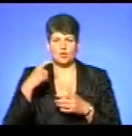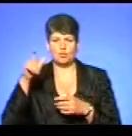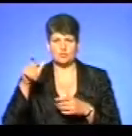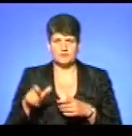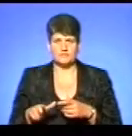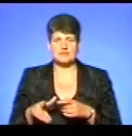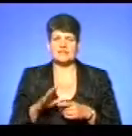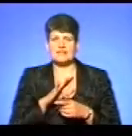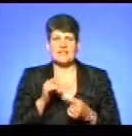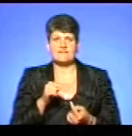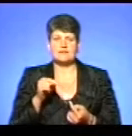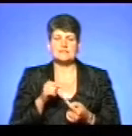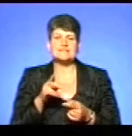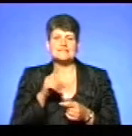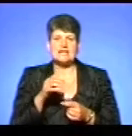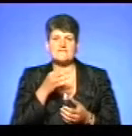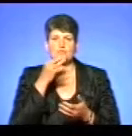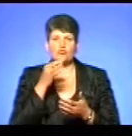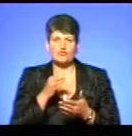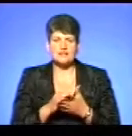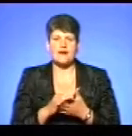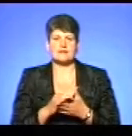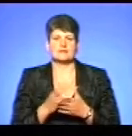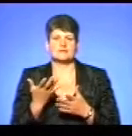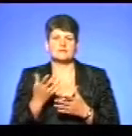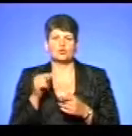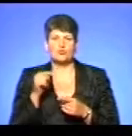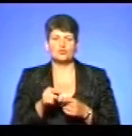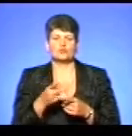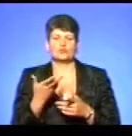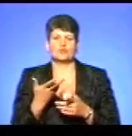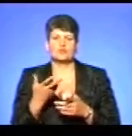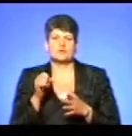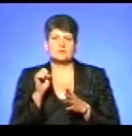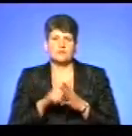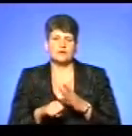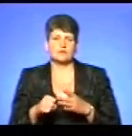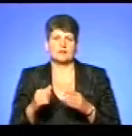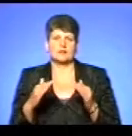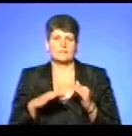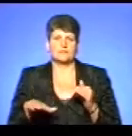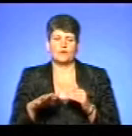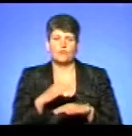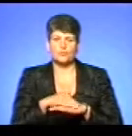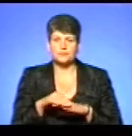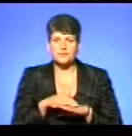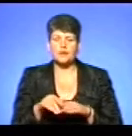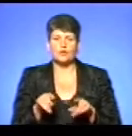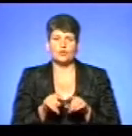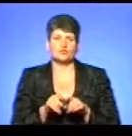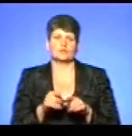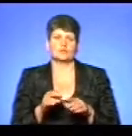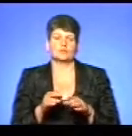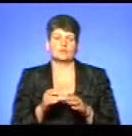неідентифікованих свиней та обмежити можливість забої на подвір'ях. Хочуть запровадити і програму компенсації для тих, хто втратив